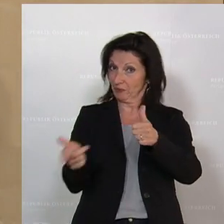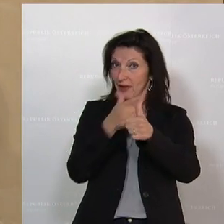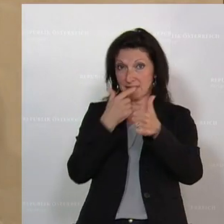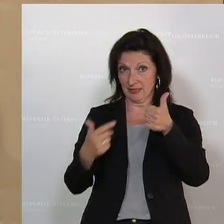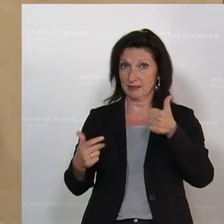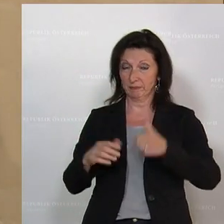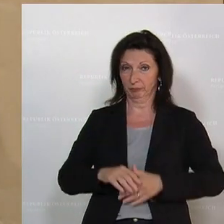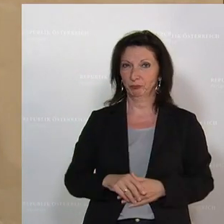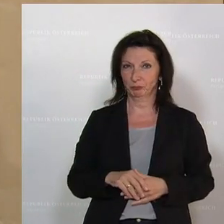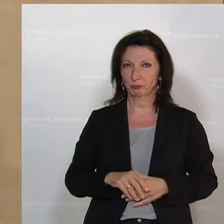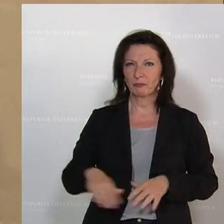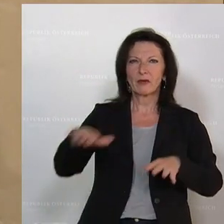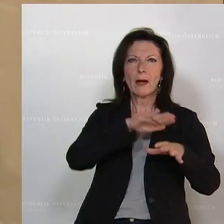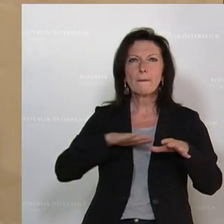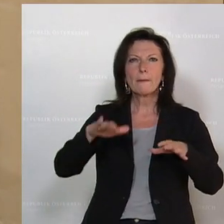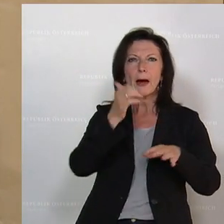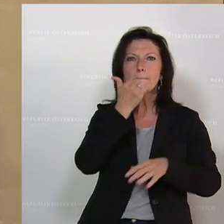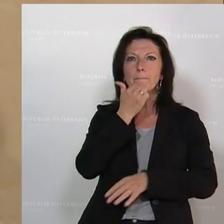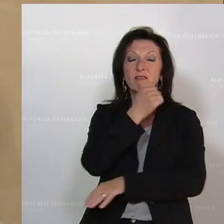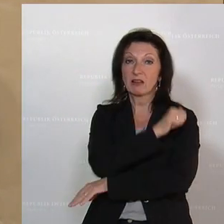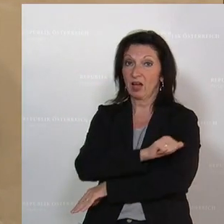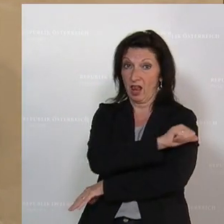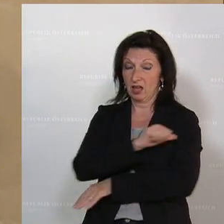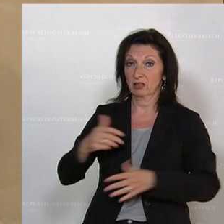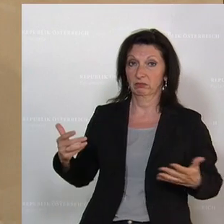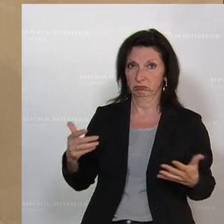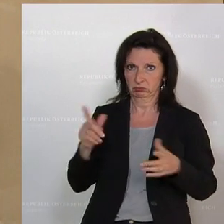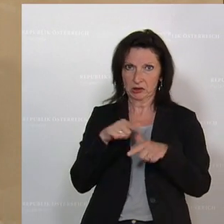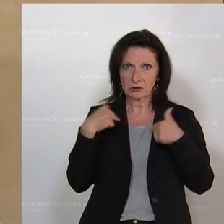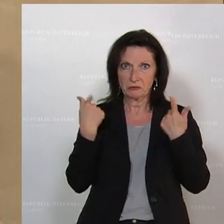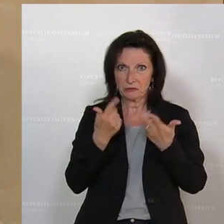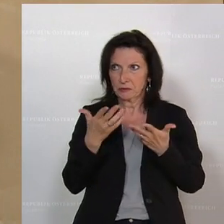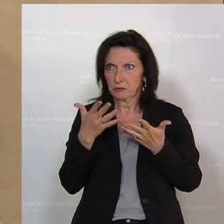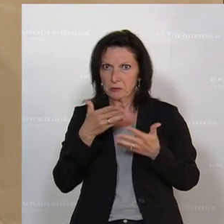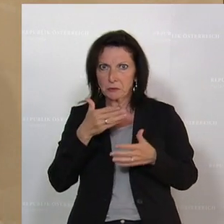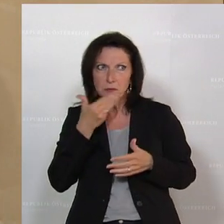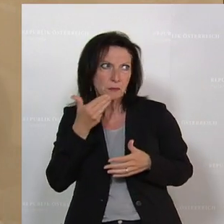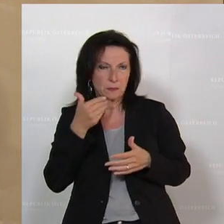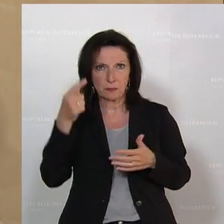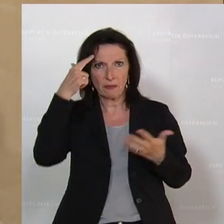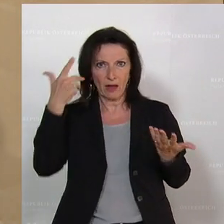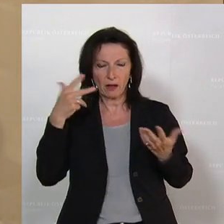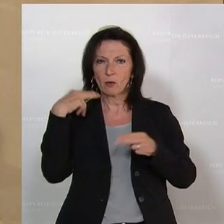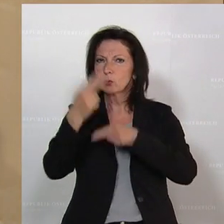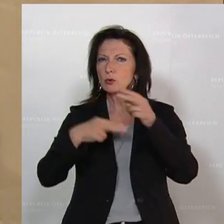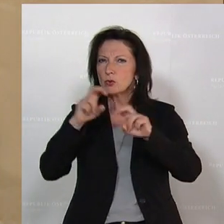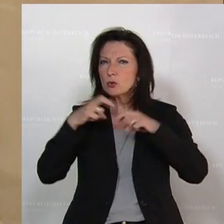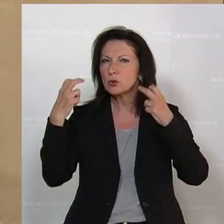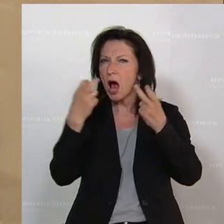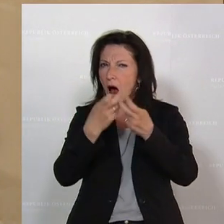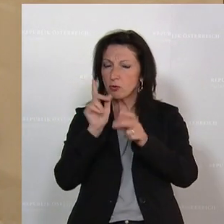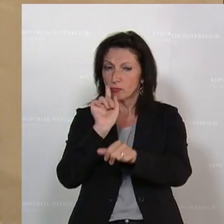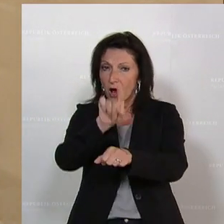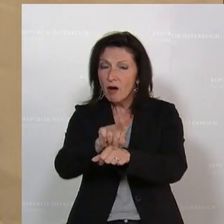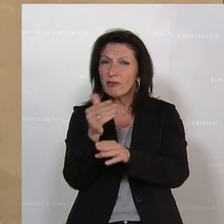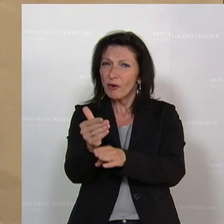ist der Bereich der Privatkliniken. Hatten wir gar nicht am Radar, bevor der Untersuchungsausschuss eingesetzt